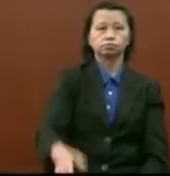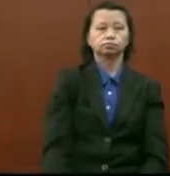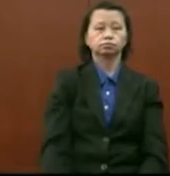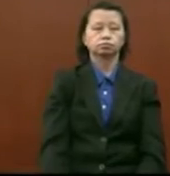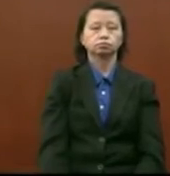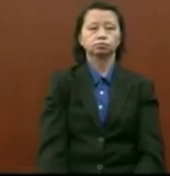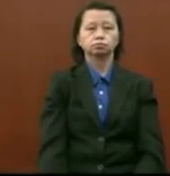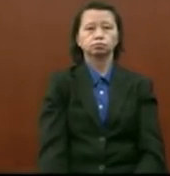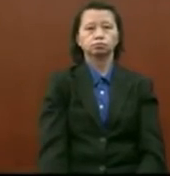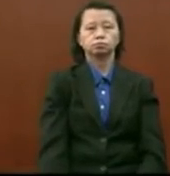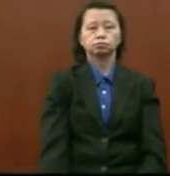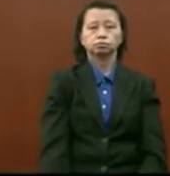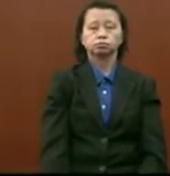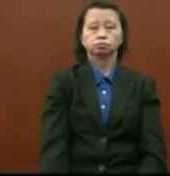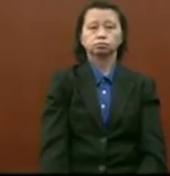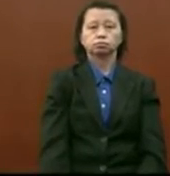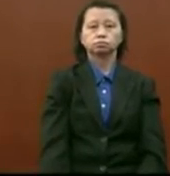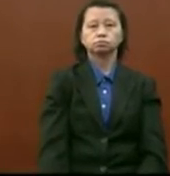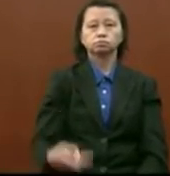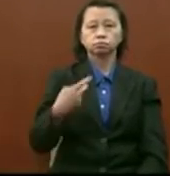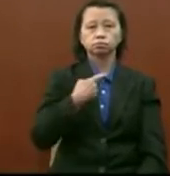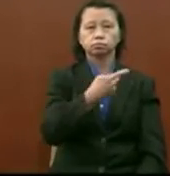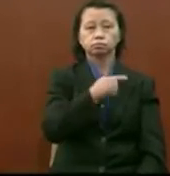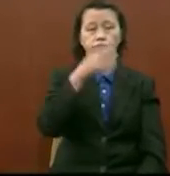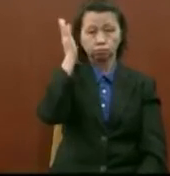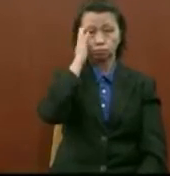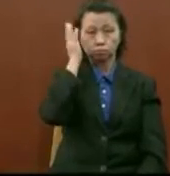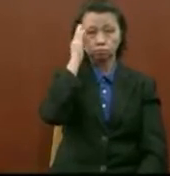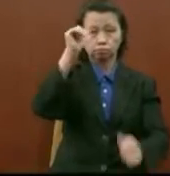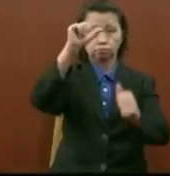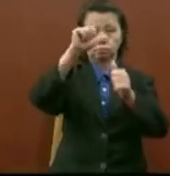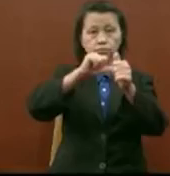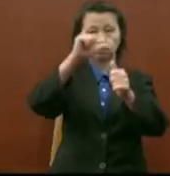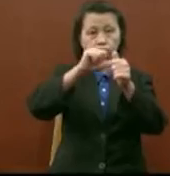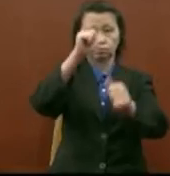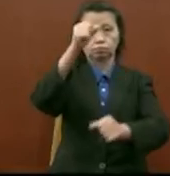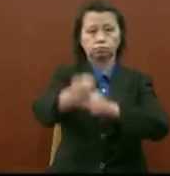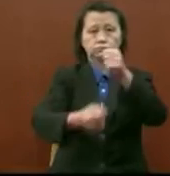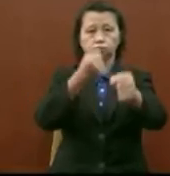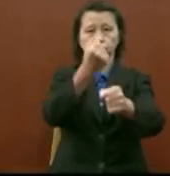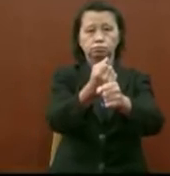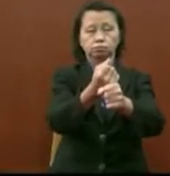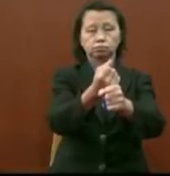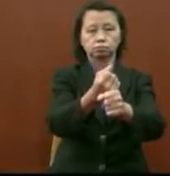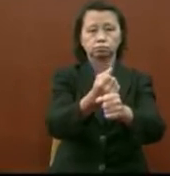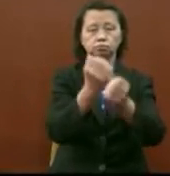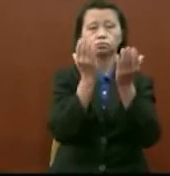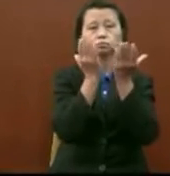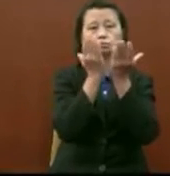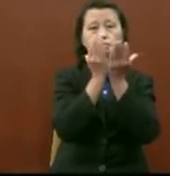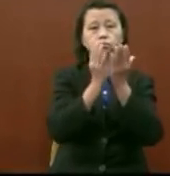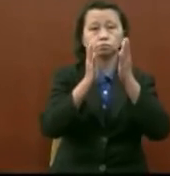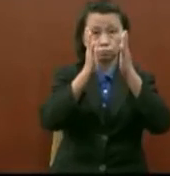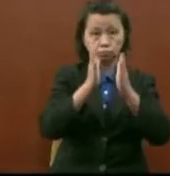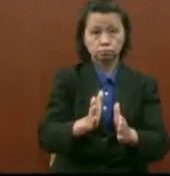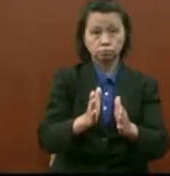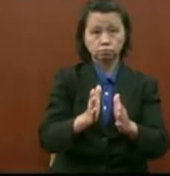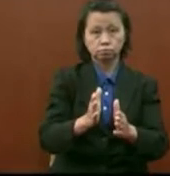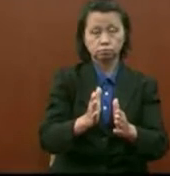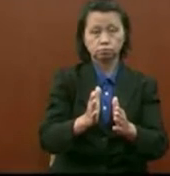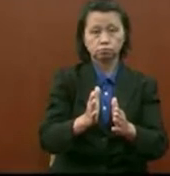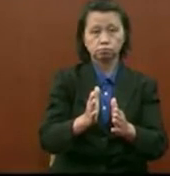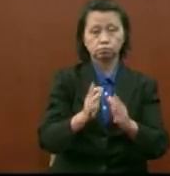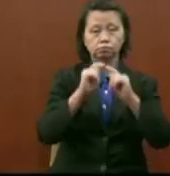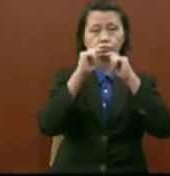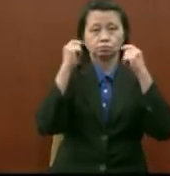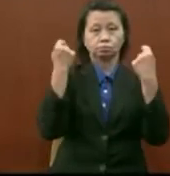tahu bahawa setiap tahun pelajar-pelajar ini yang menghadapi